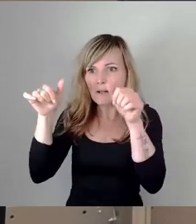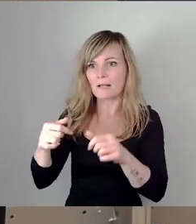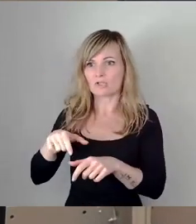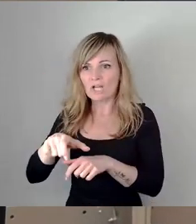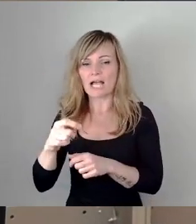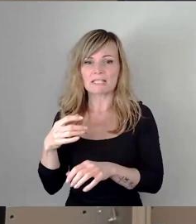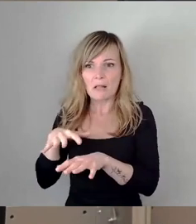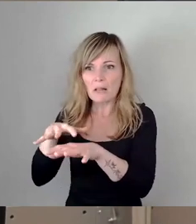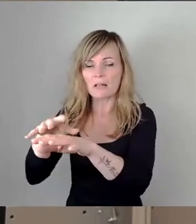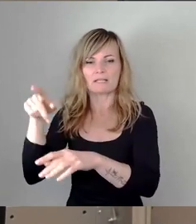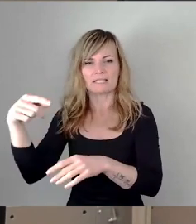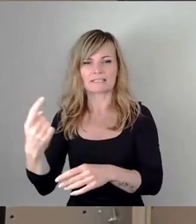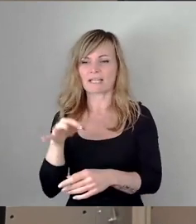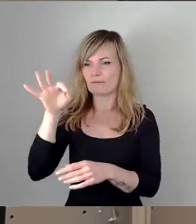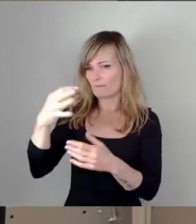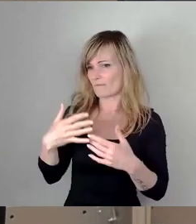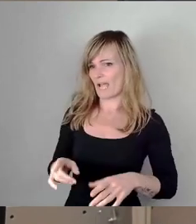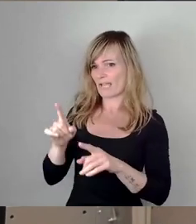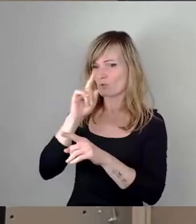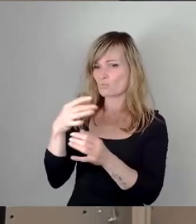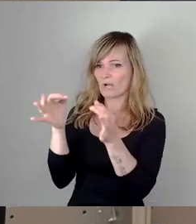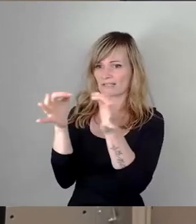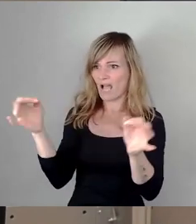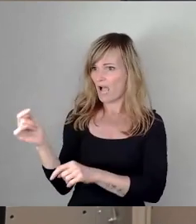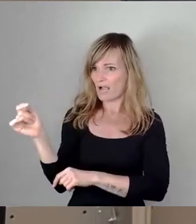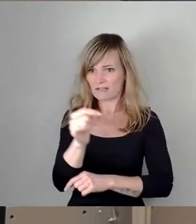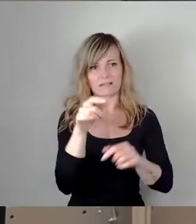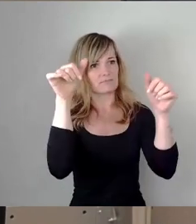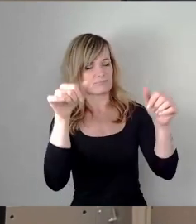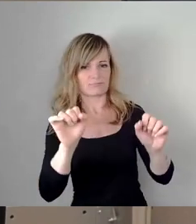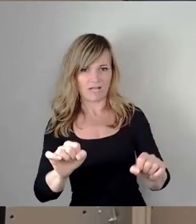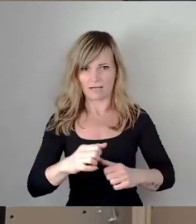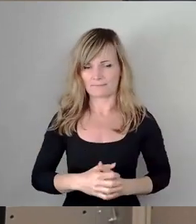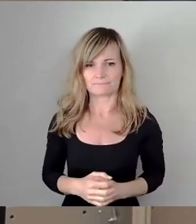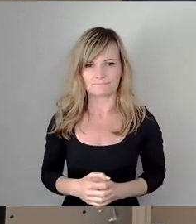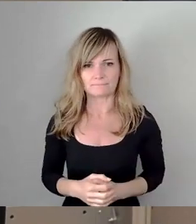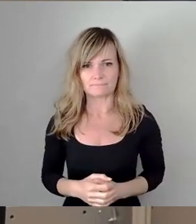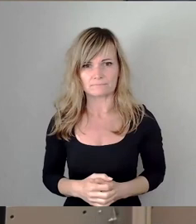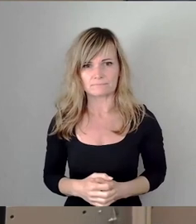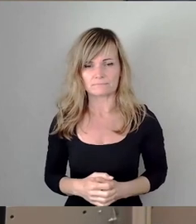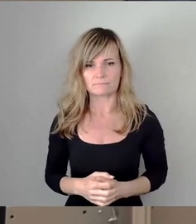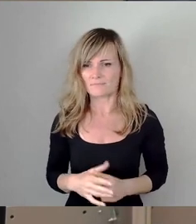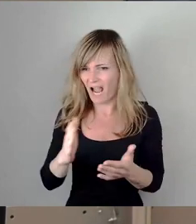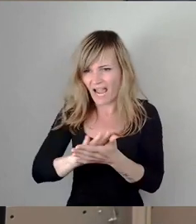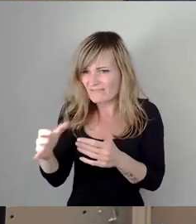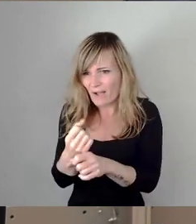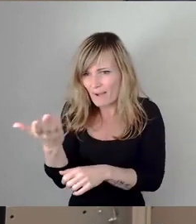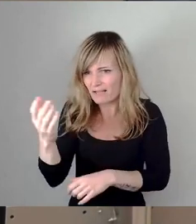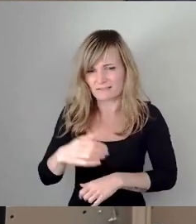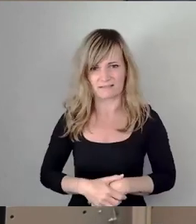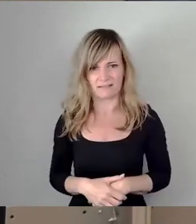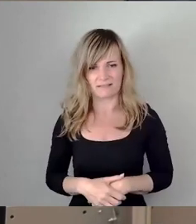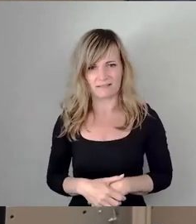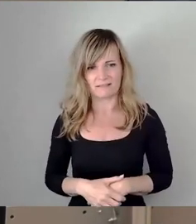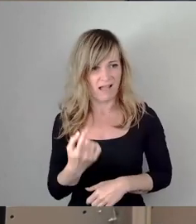gehen, dann steht es euch frei, nur bei Tageslicht das Haus zu verlassen. Das könnt ihr einfach machen. Es allen anderen